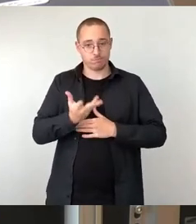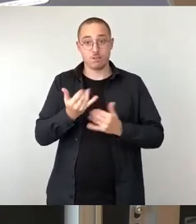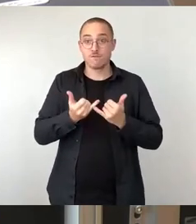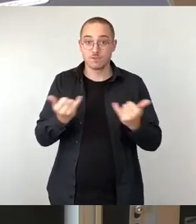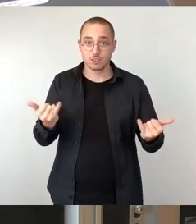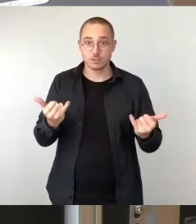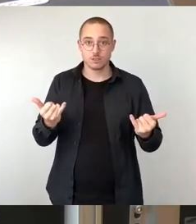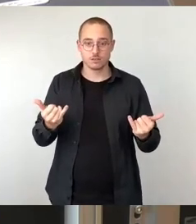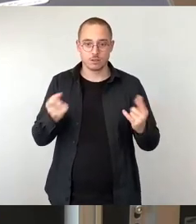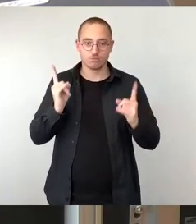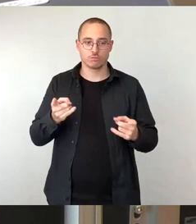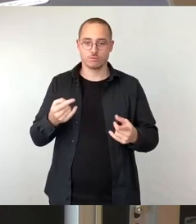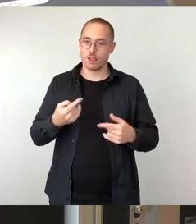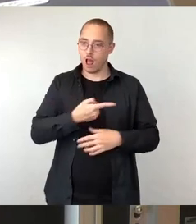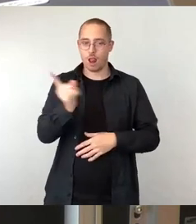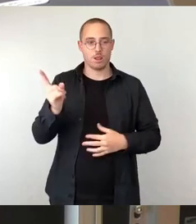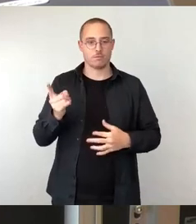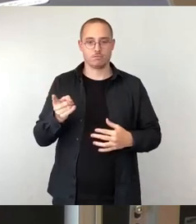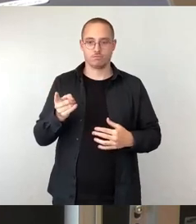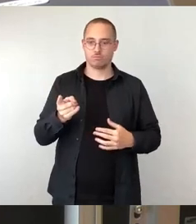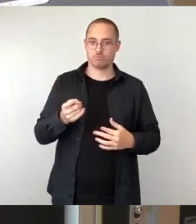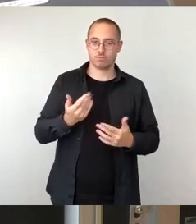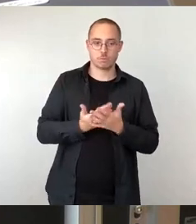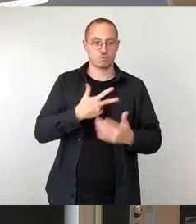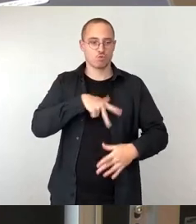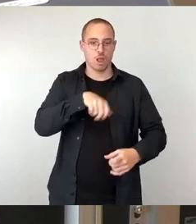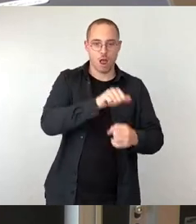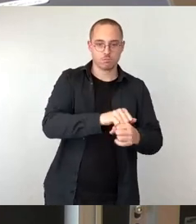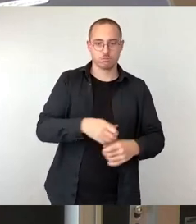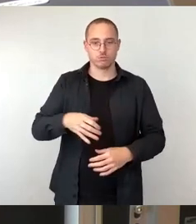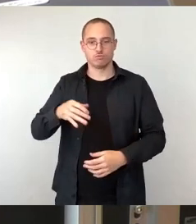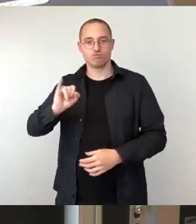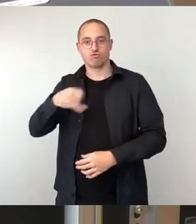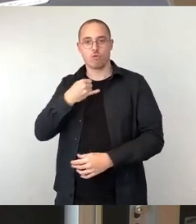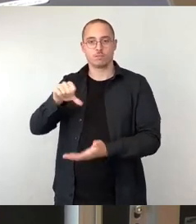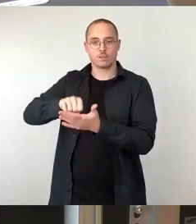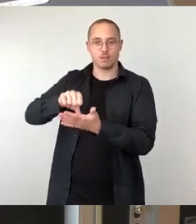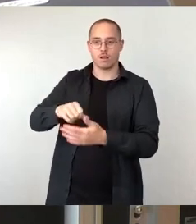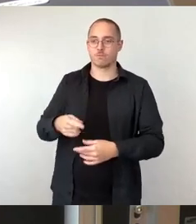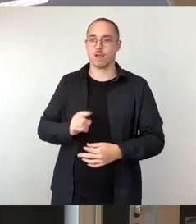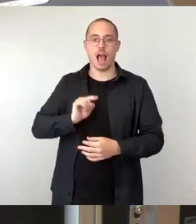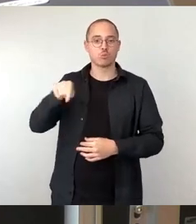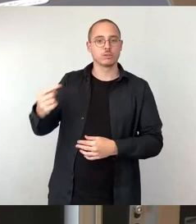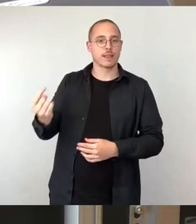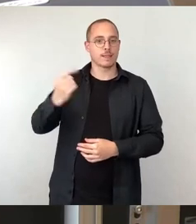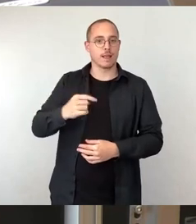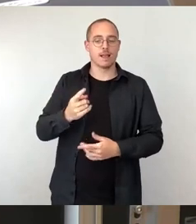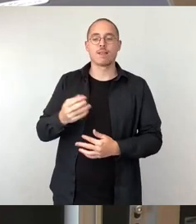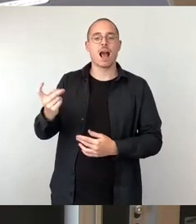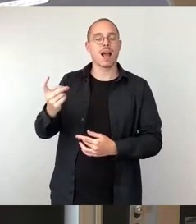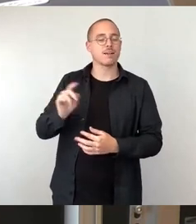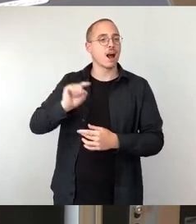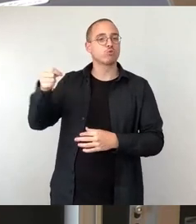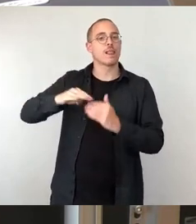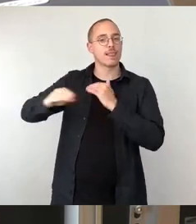Akteure. Zum Beispiel das Sozialamt, dem Jobcenter, der Ausländerbehörde, aber auch städtischen Einrichtungen und gemeinnützigen Vereinen.